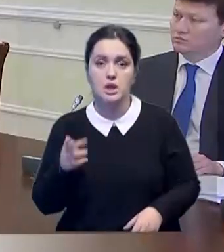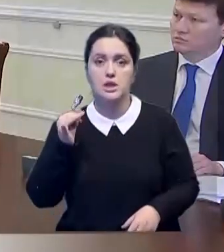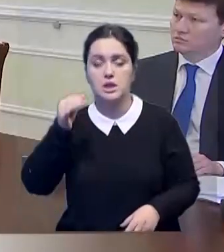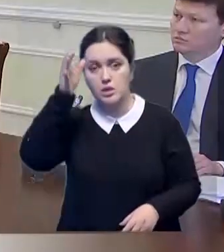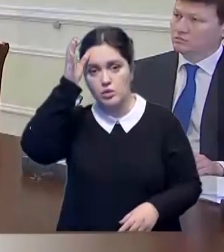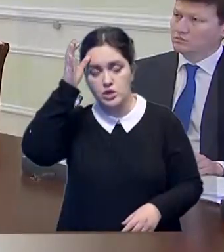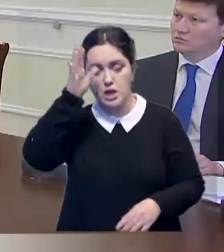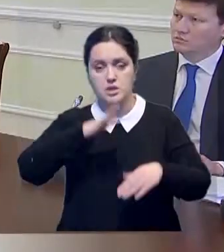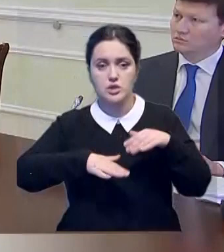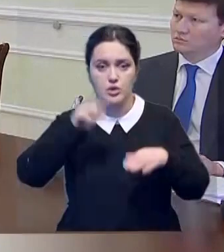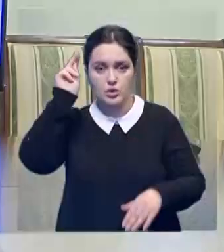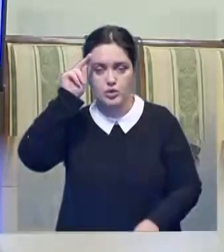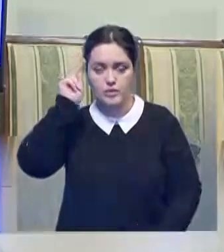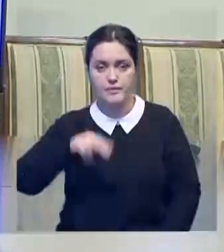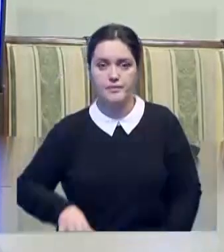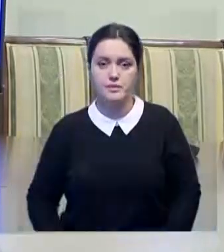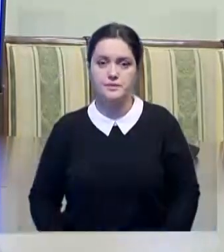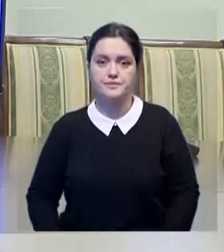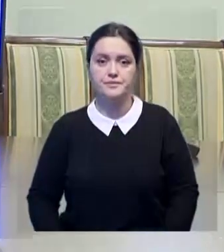и программы научных стажировок.